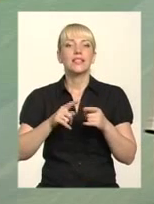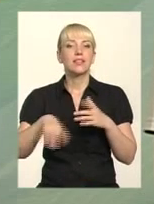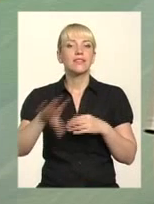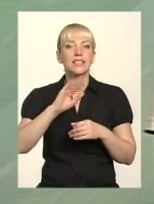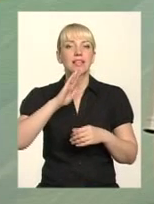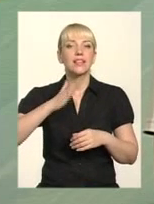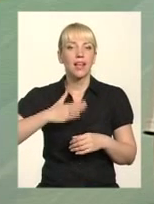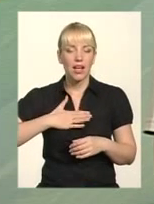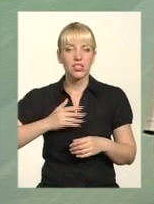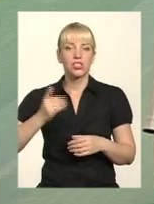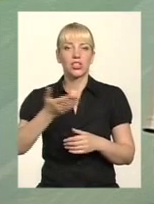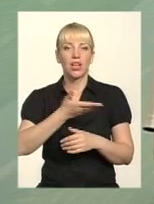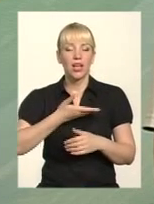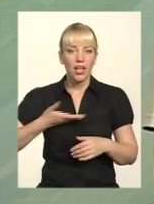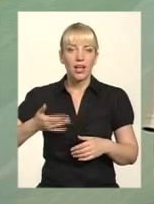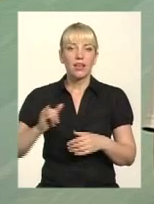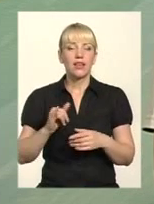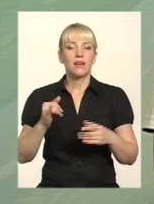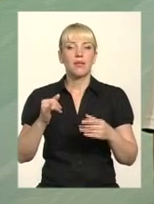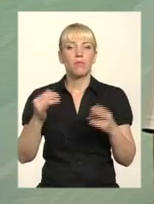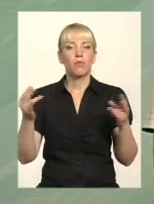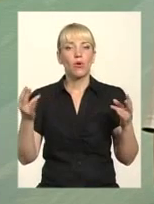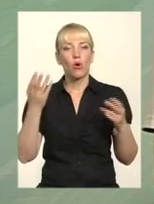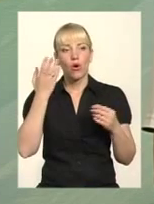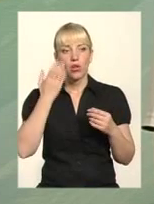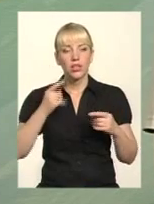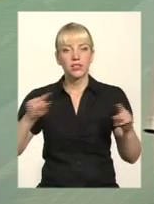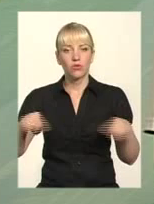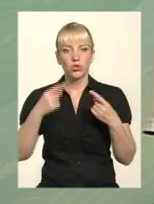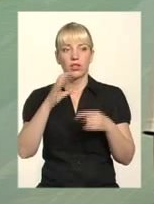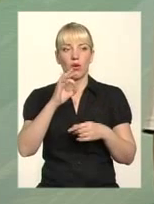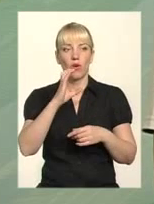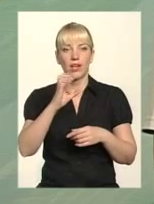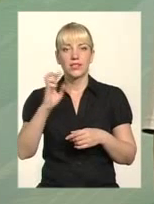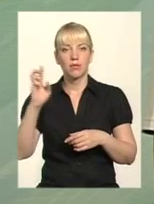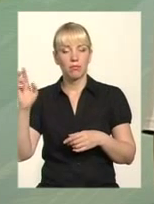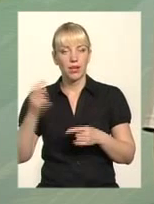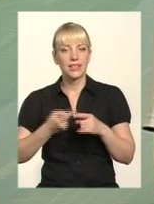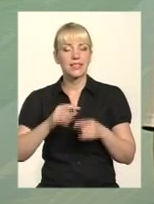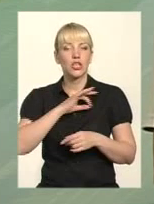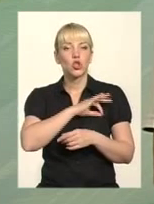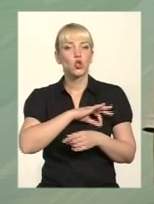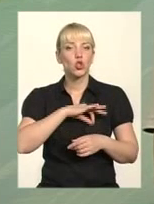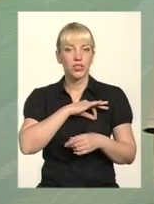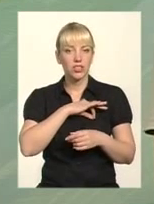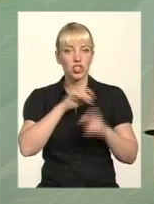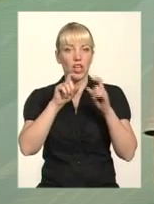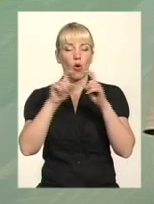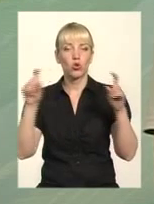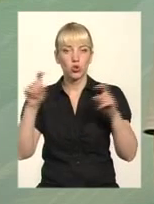І, скажімо так, коли створюється ОСББ, юридична особа, вона має право вже